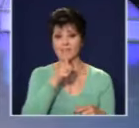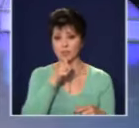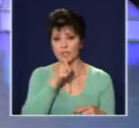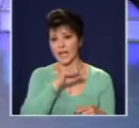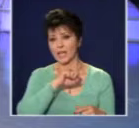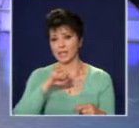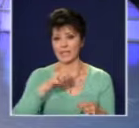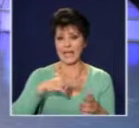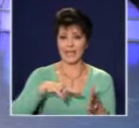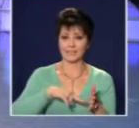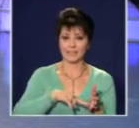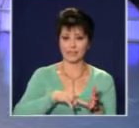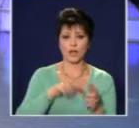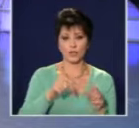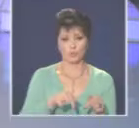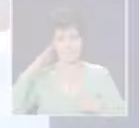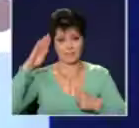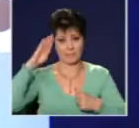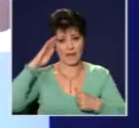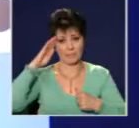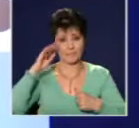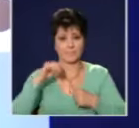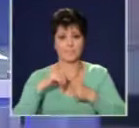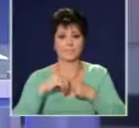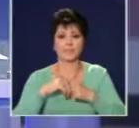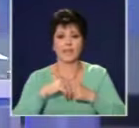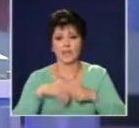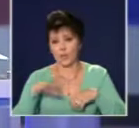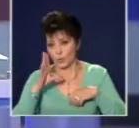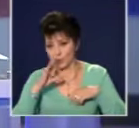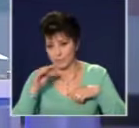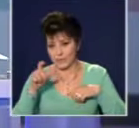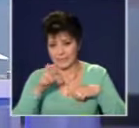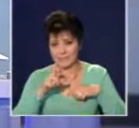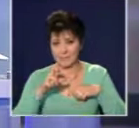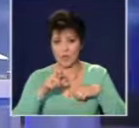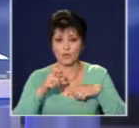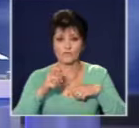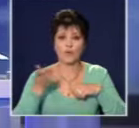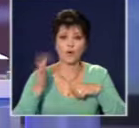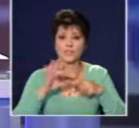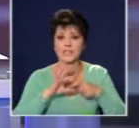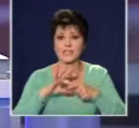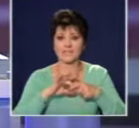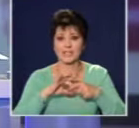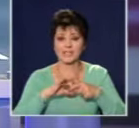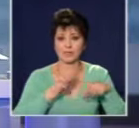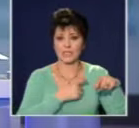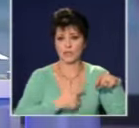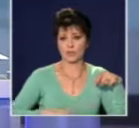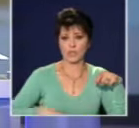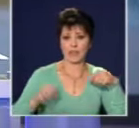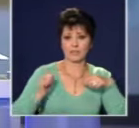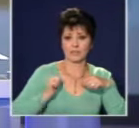този етап. Енергийна ефективност, това е нашия път. Господин Семьонов обаче, и още нещо е свързан с националната сигурност. Поне